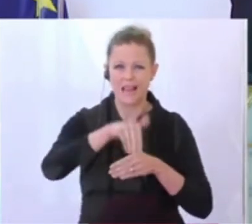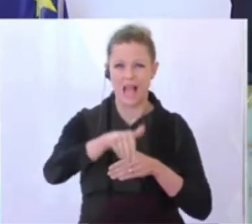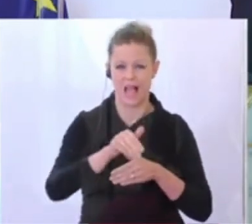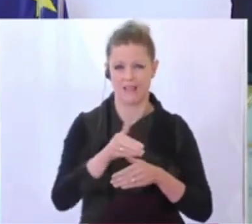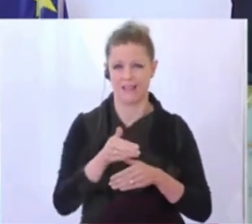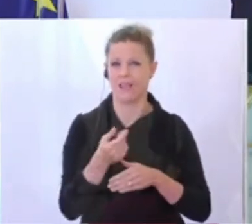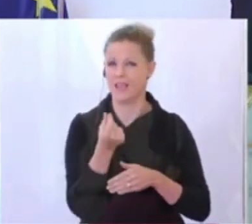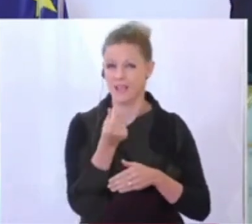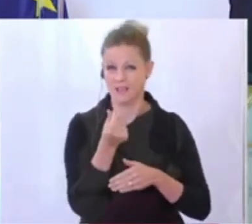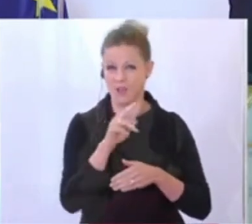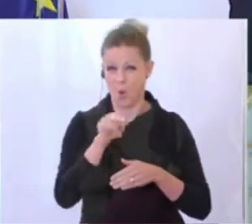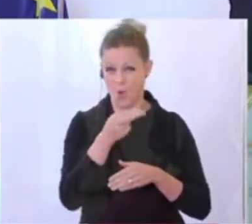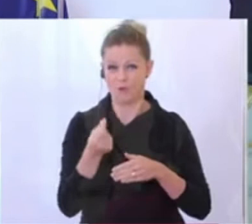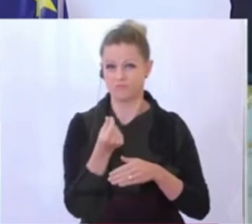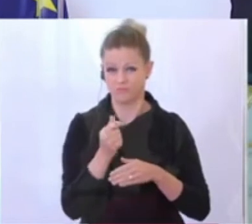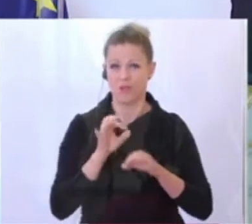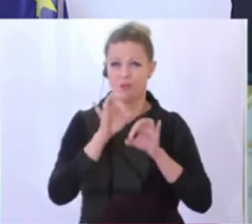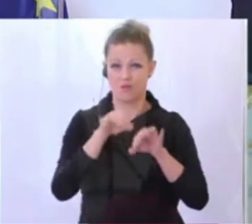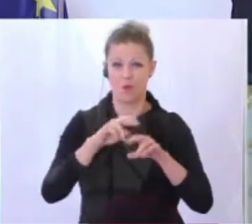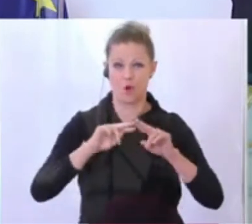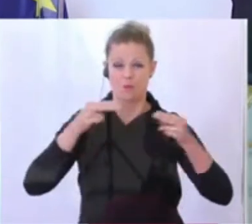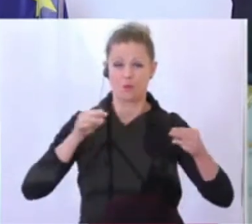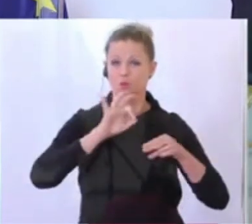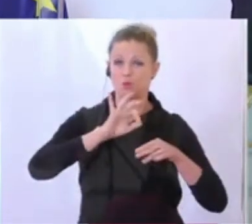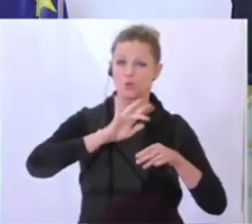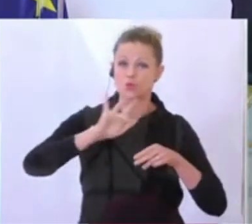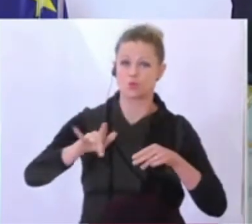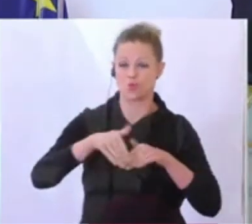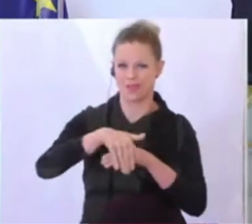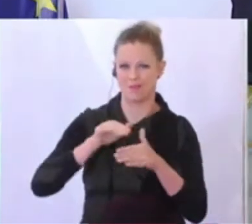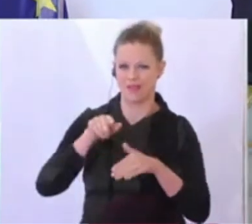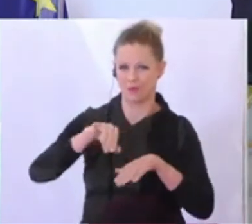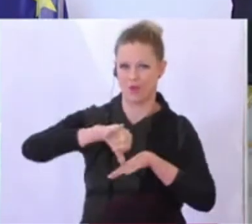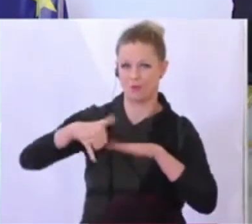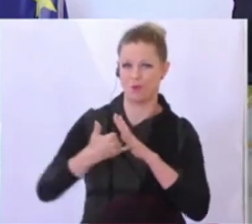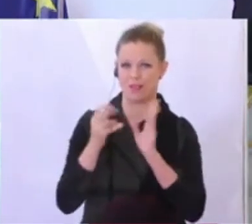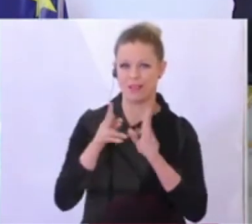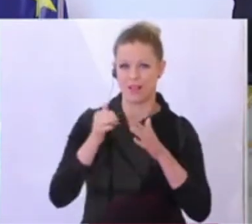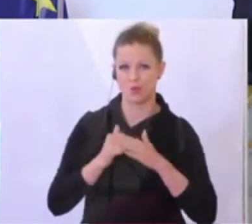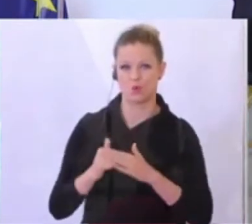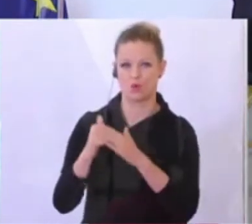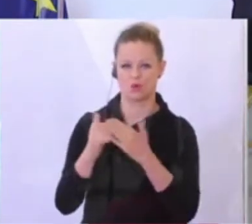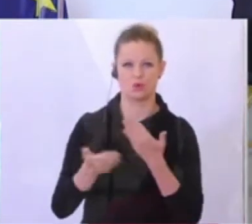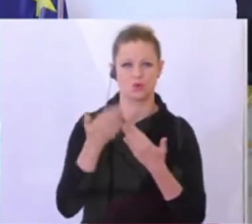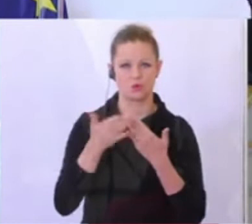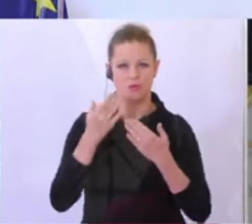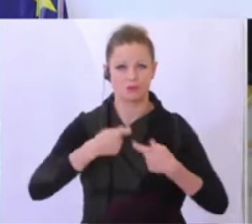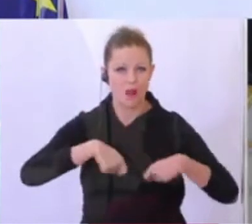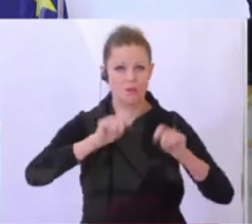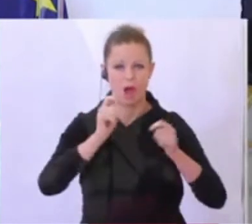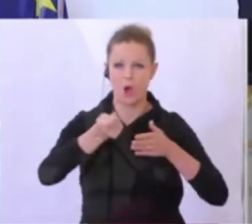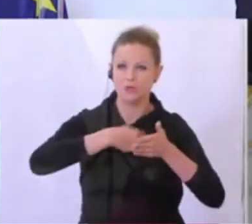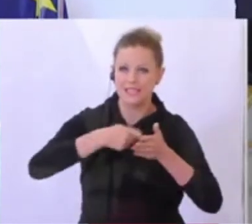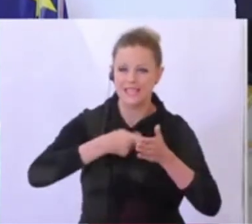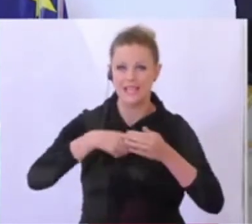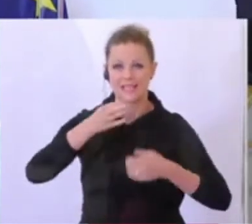Mitteln, die vom Bund in die Gemeinden fließen, um dort Projekte zu unterstützen, wie Bau oder Sanierung von